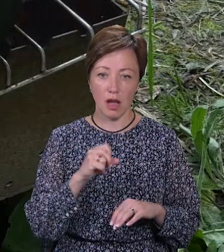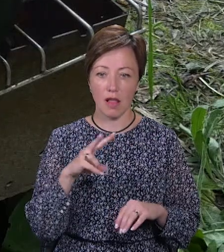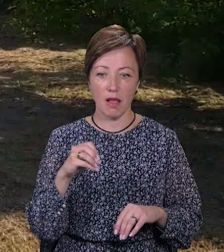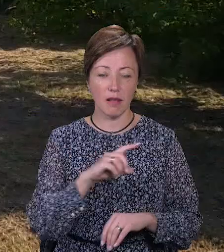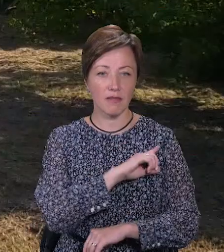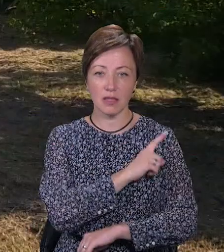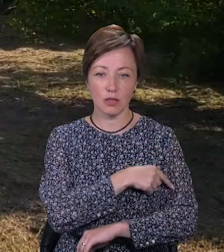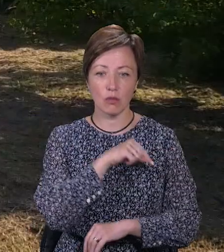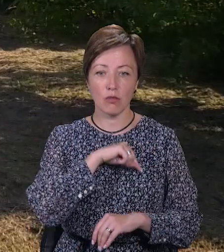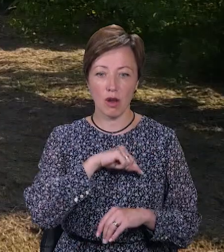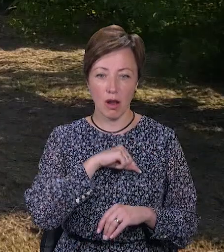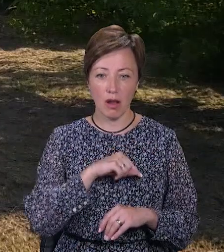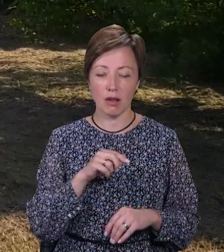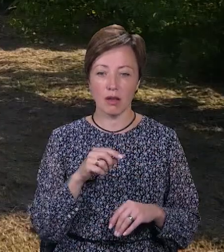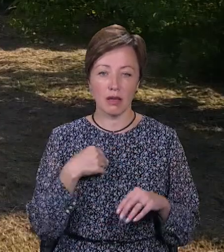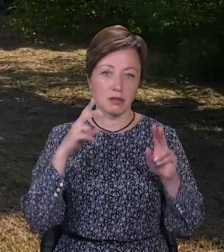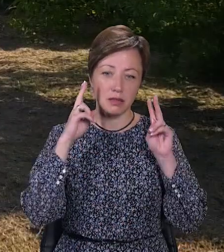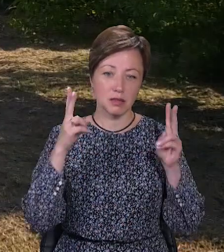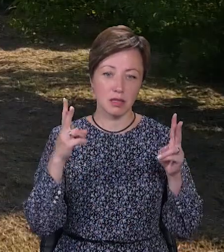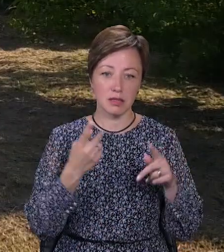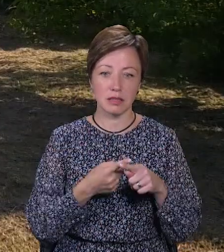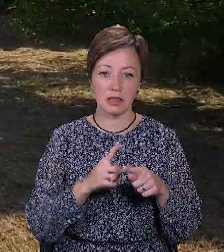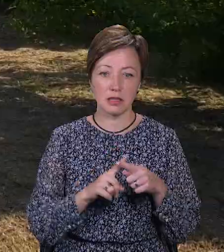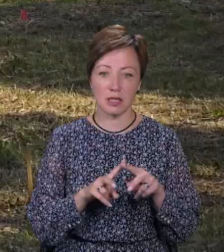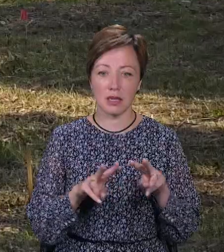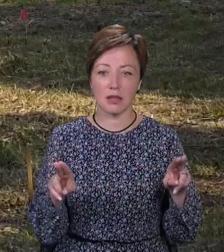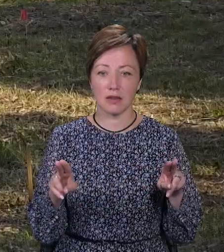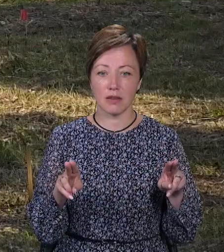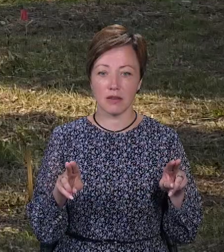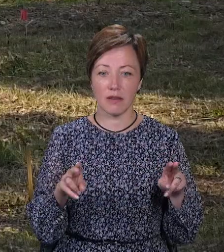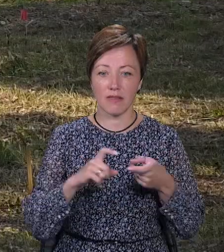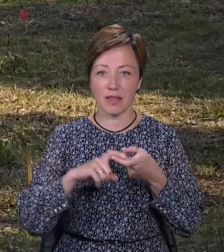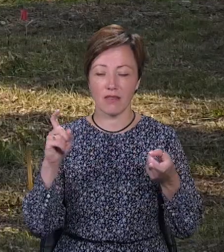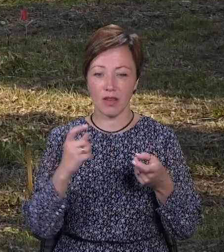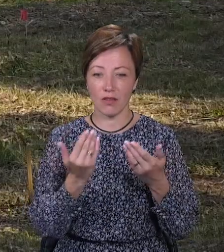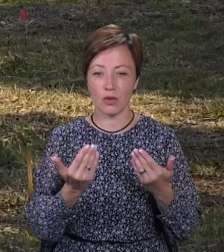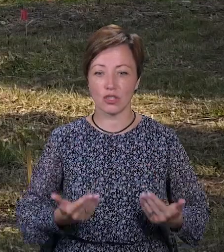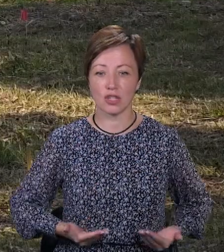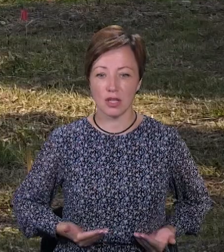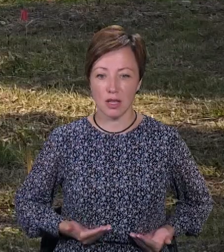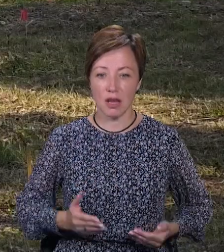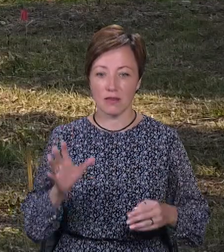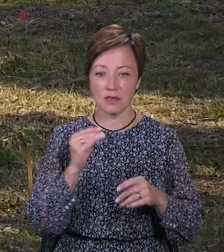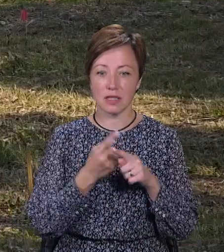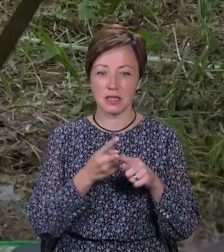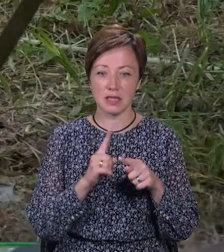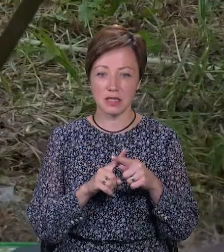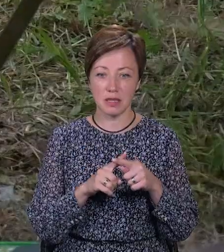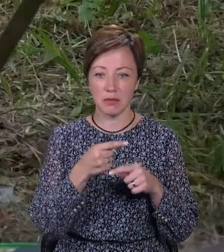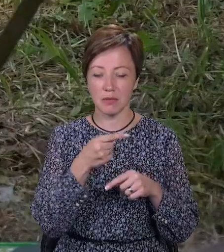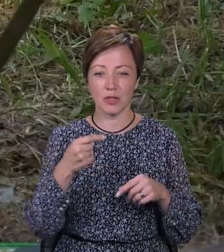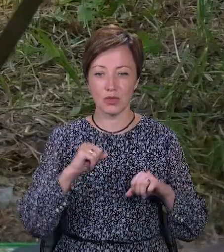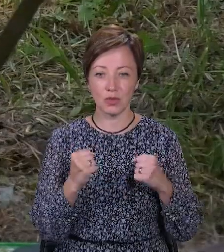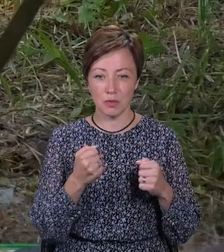фізично, а морально, тому що, я не знаю, це як нібито тебе відривають від твого життя. Це все, це мінус друзі,